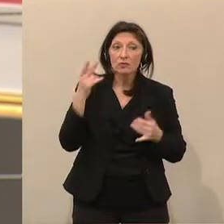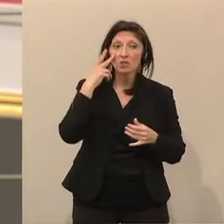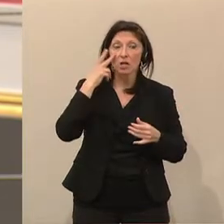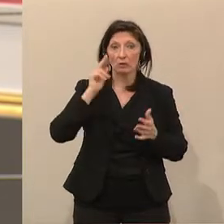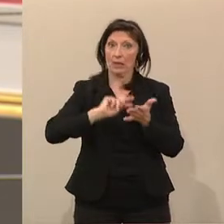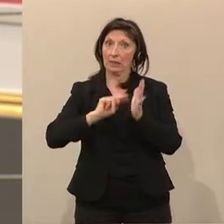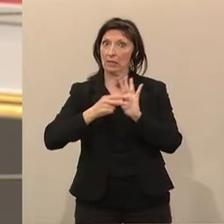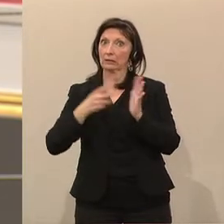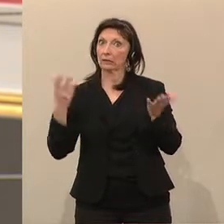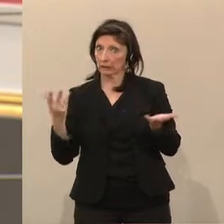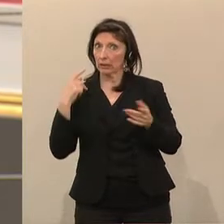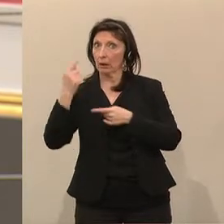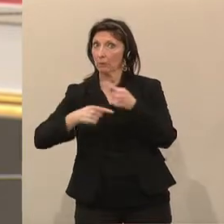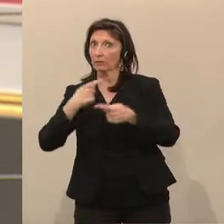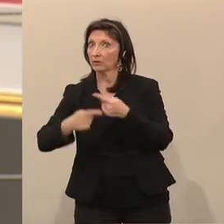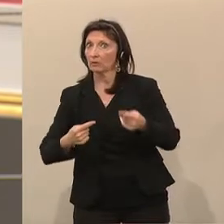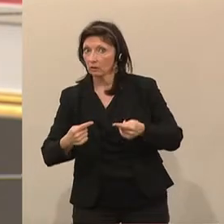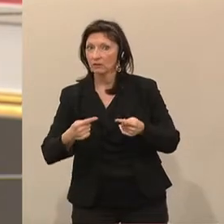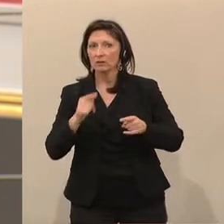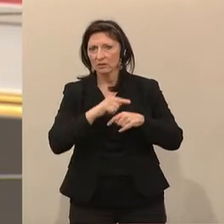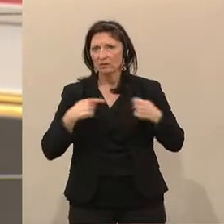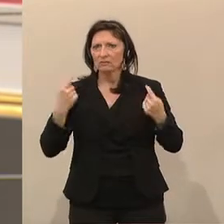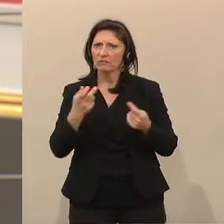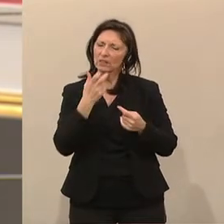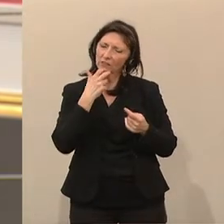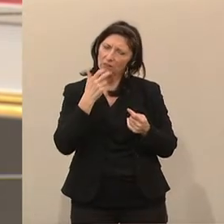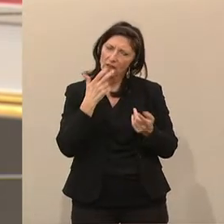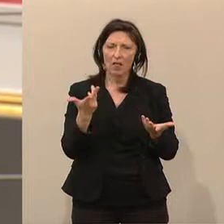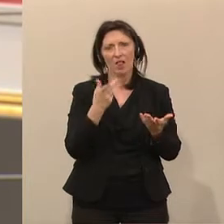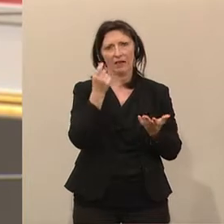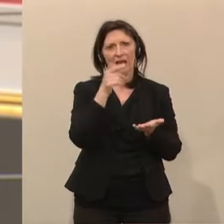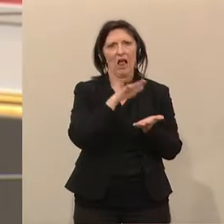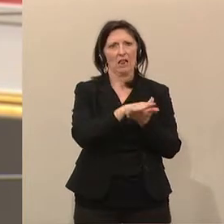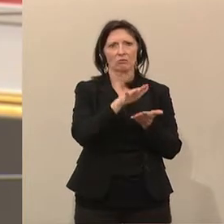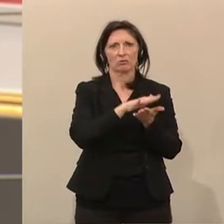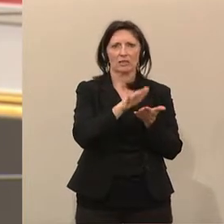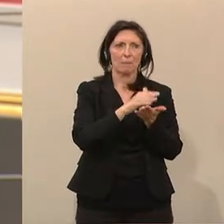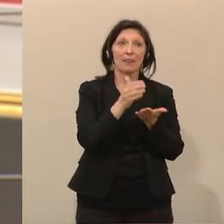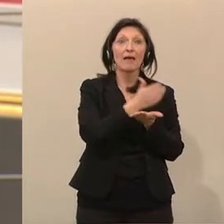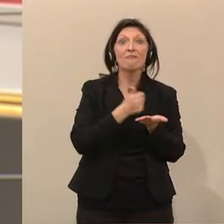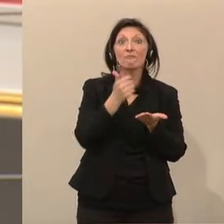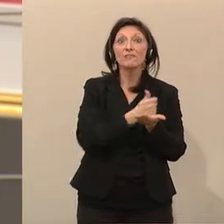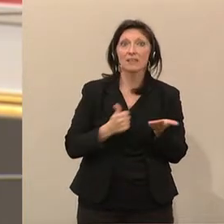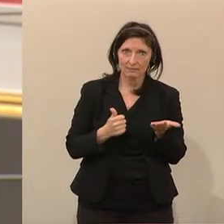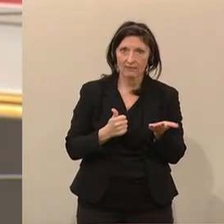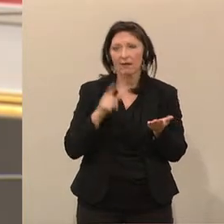Und da ist es für uns ganz wichtig, eine effiziente Mittelverwendung auf der einen Seite und eine grundlegende